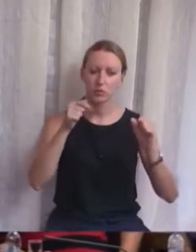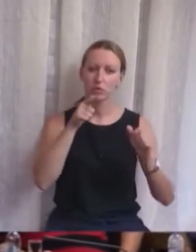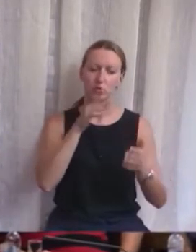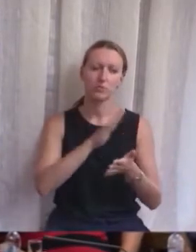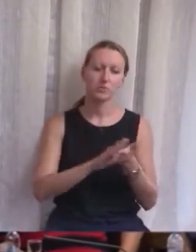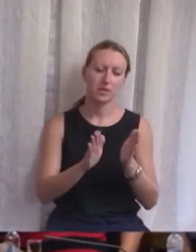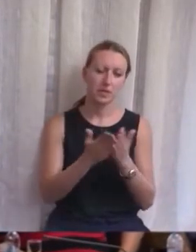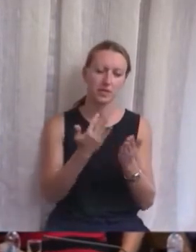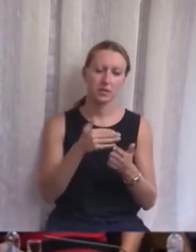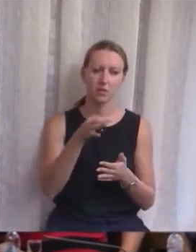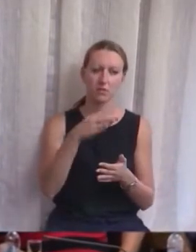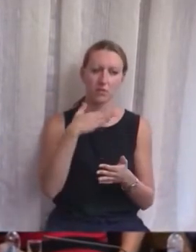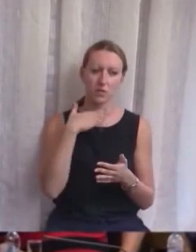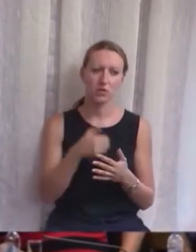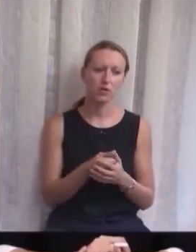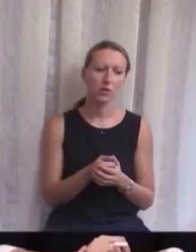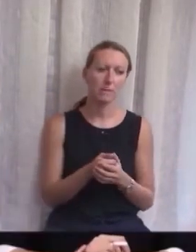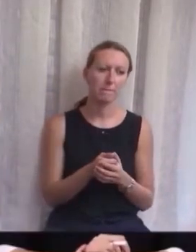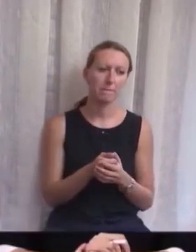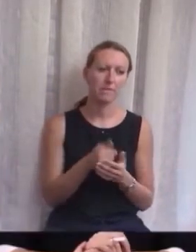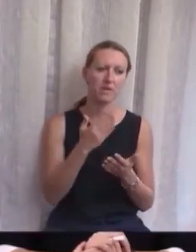Dobre. Ok.